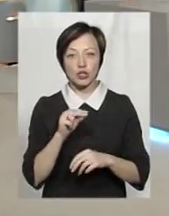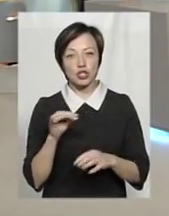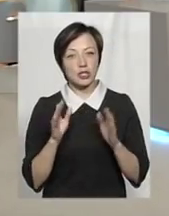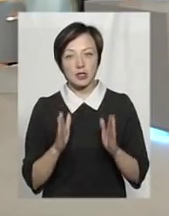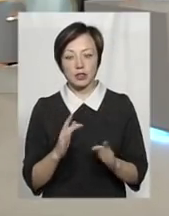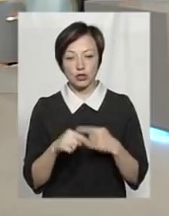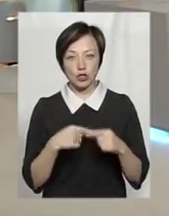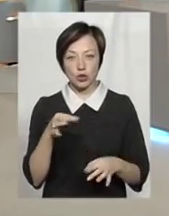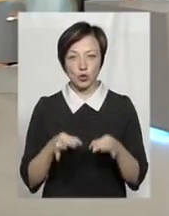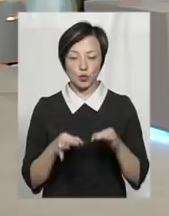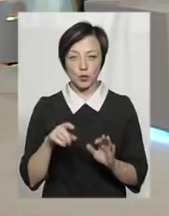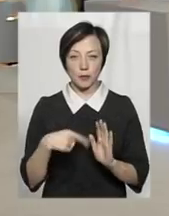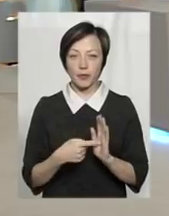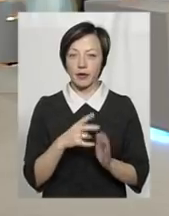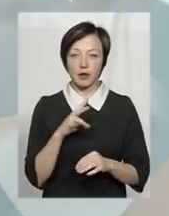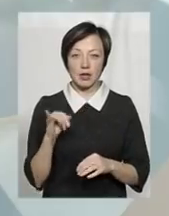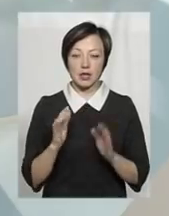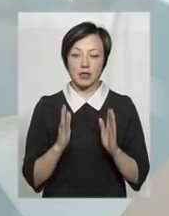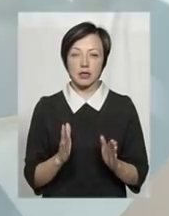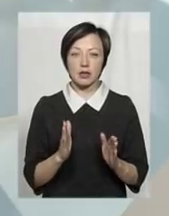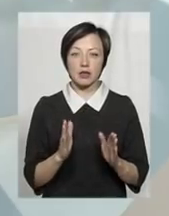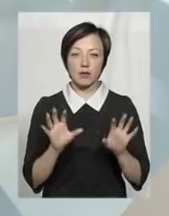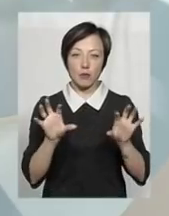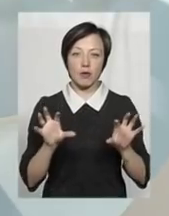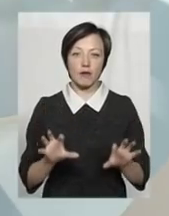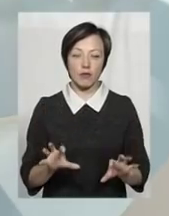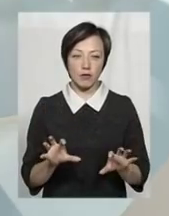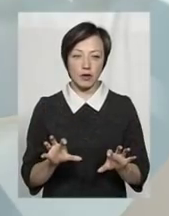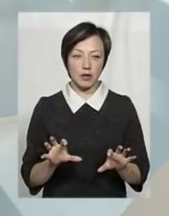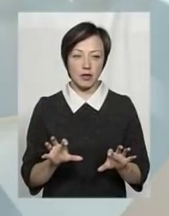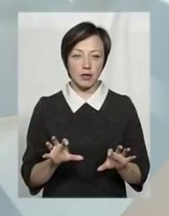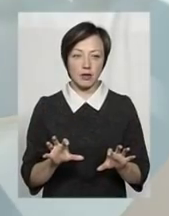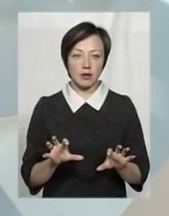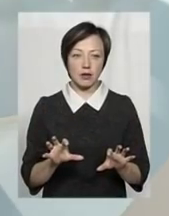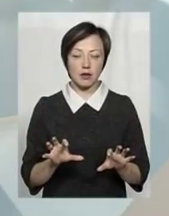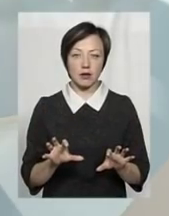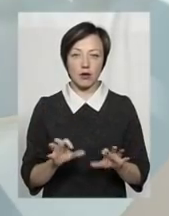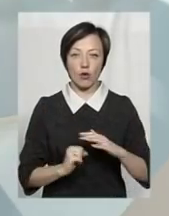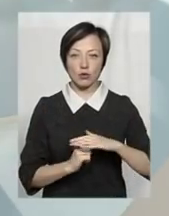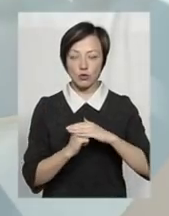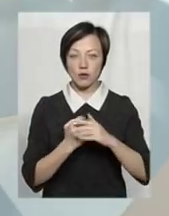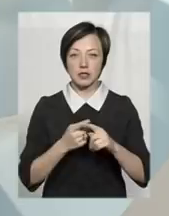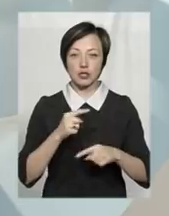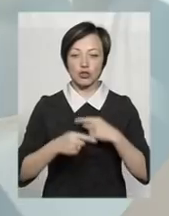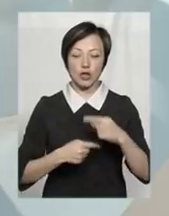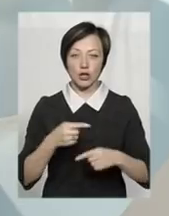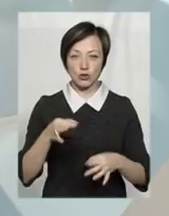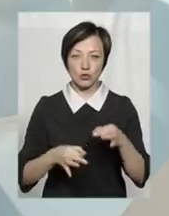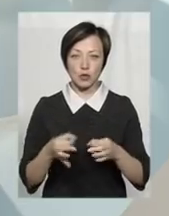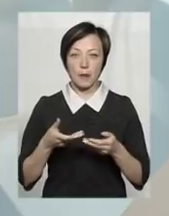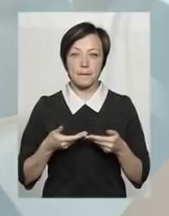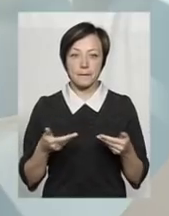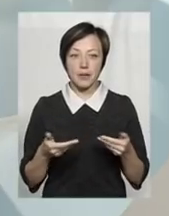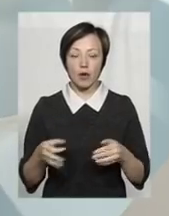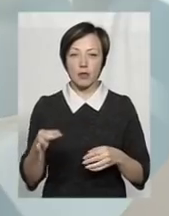тільки через суд? Ні. Звичайно, тільки в правовій основі це тільки через суд. Ми,